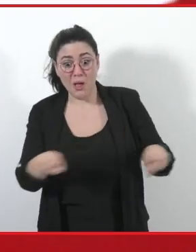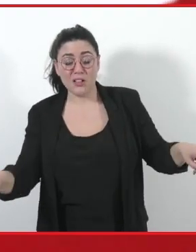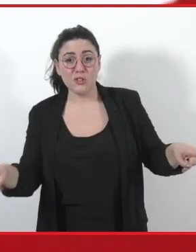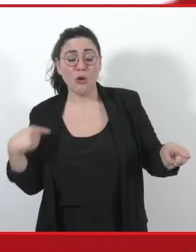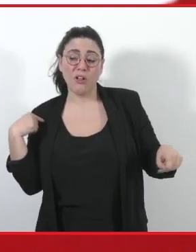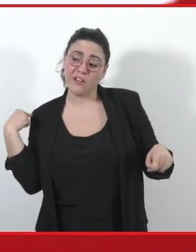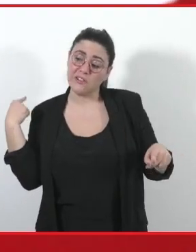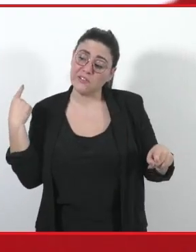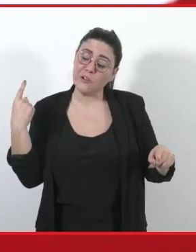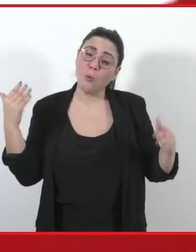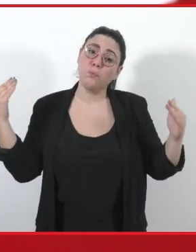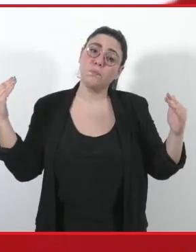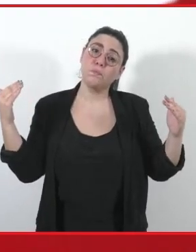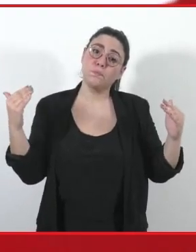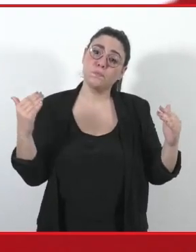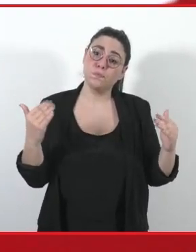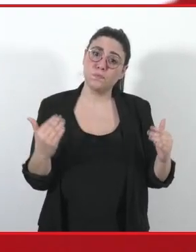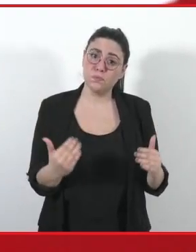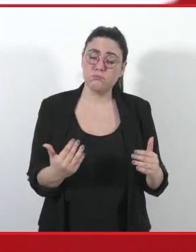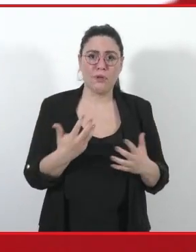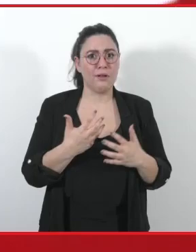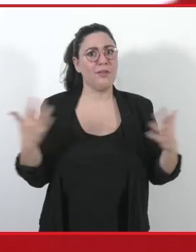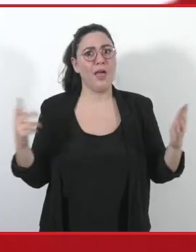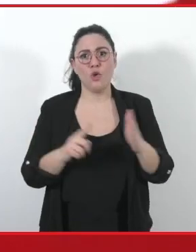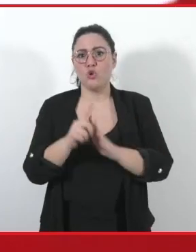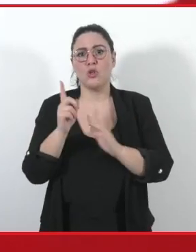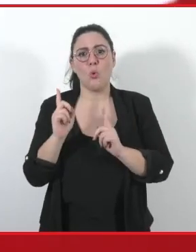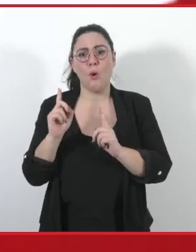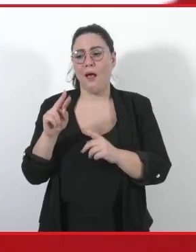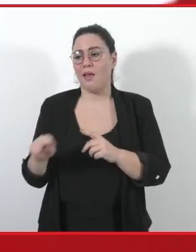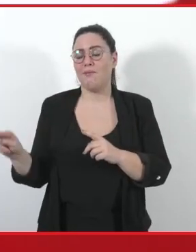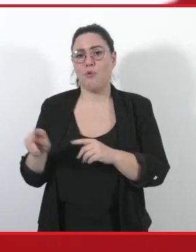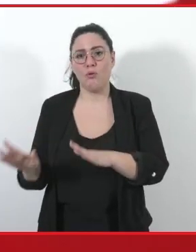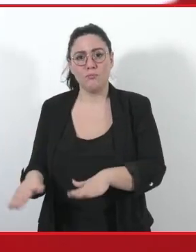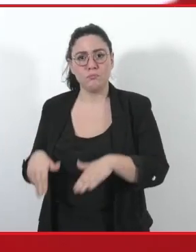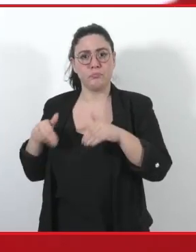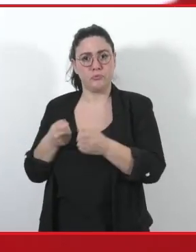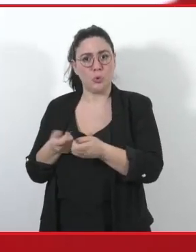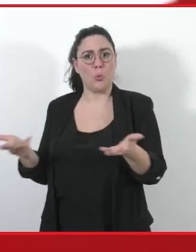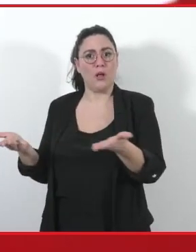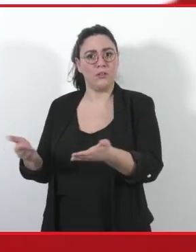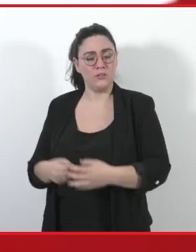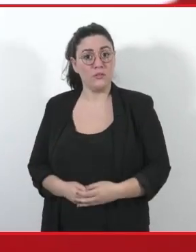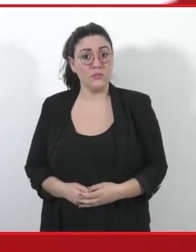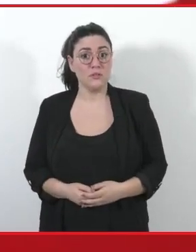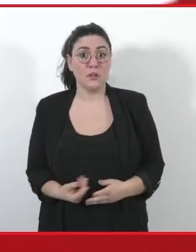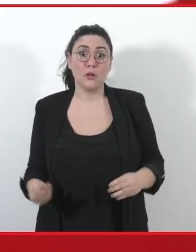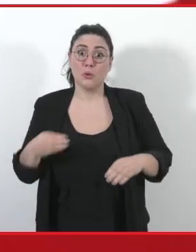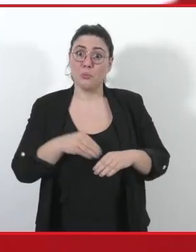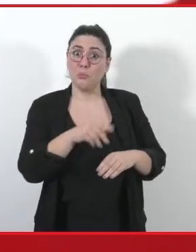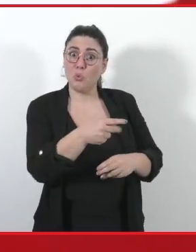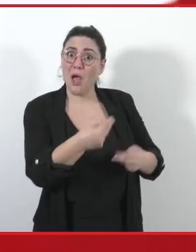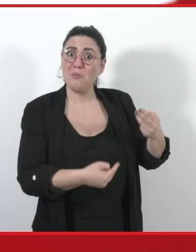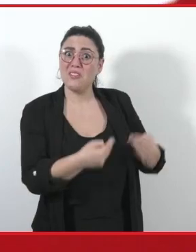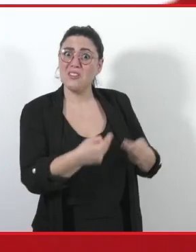e ce lo dimostra l'assenzionismo alle elezioni politiche e ancora di più a quello delle amministrative,